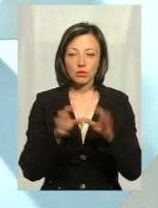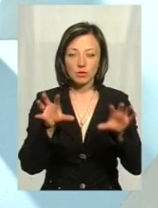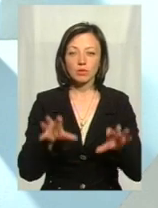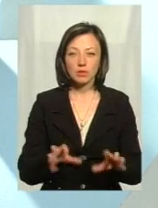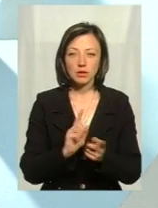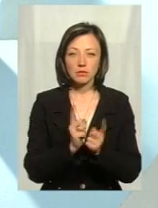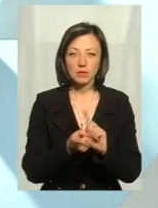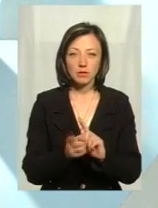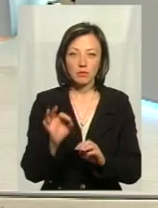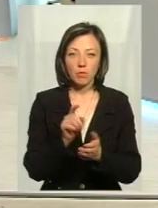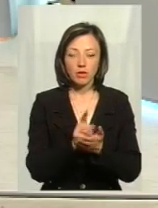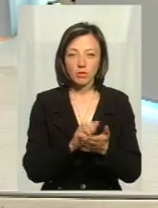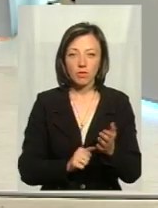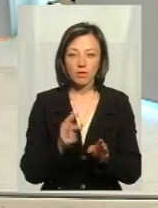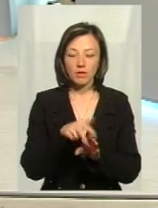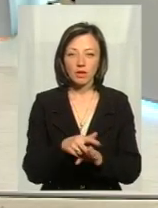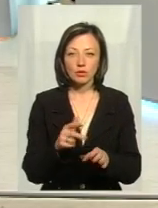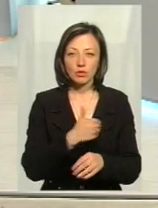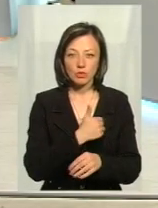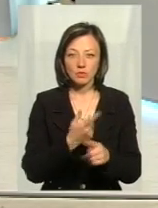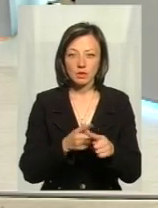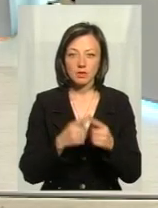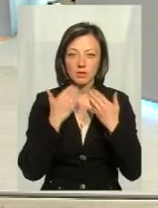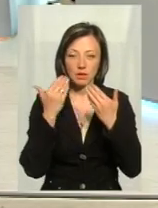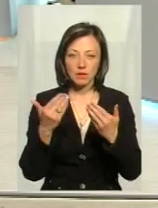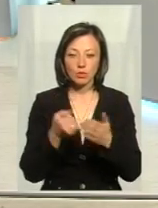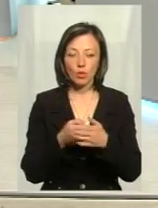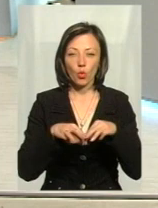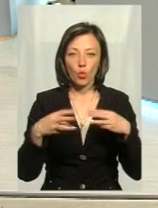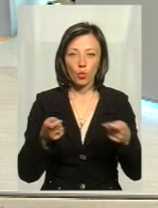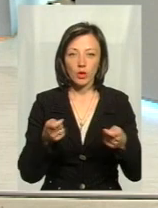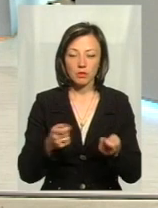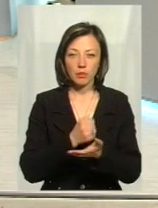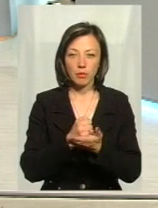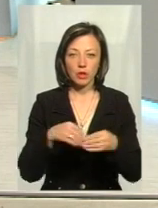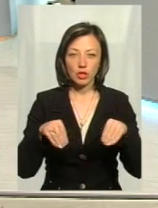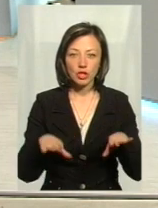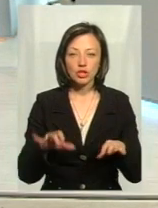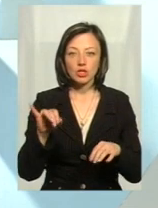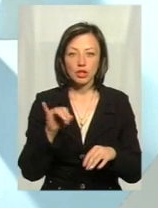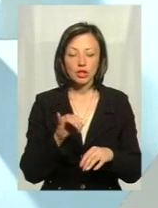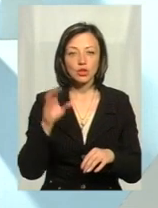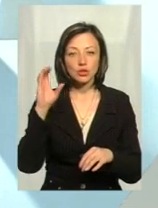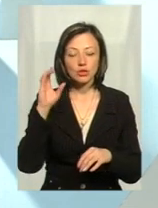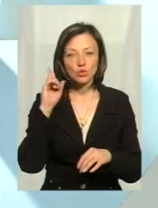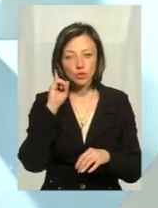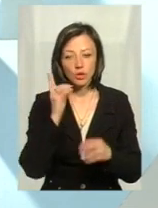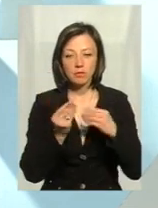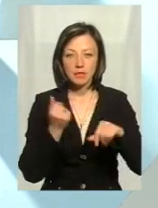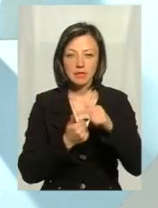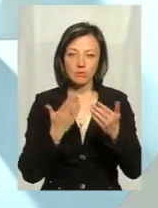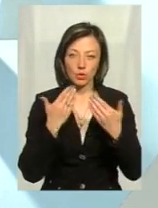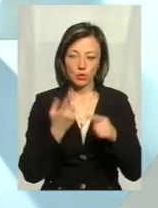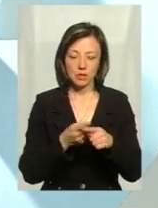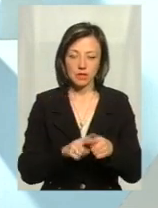стосовно підходового навантаження, також ми будемо звертатися до уряду, хай приймають рішення і чують, чують бізнес, спілкуються з